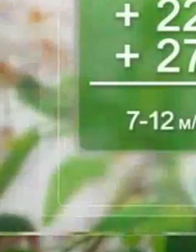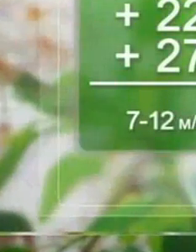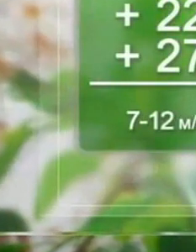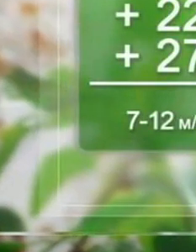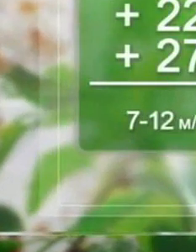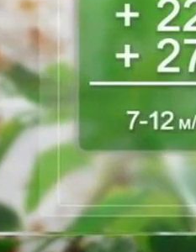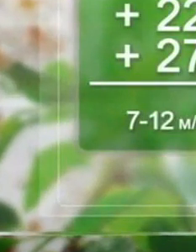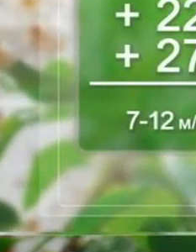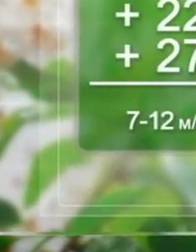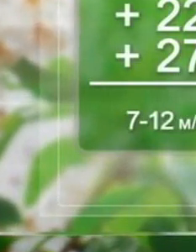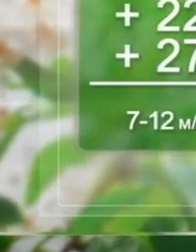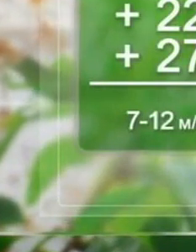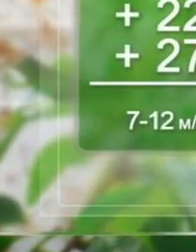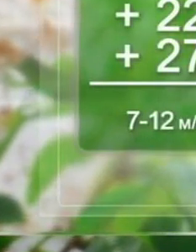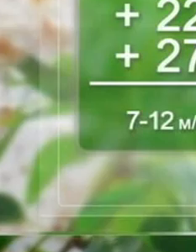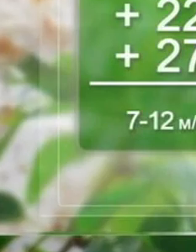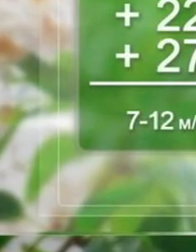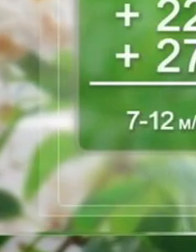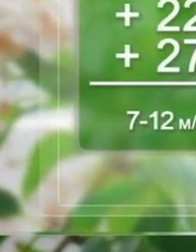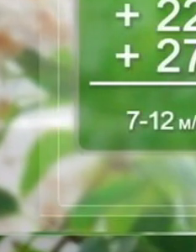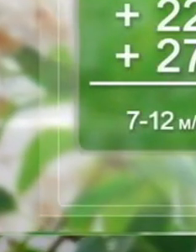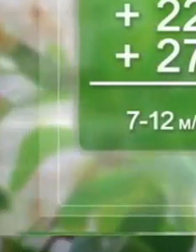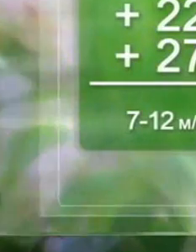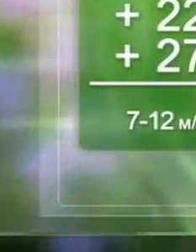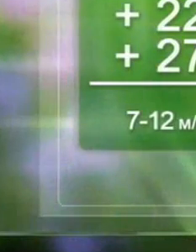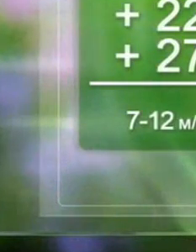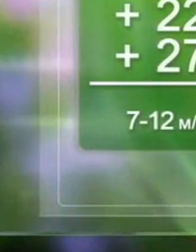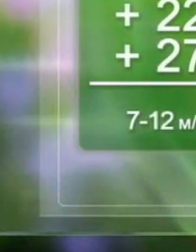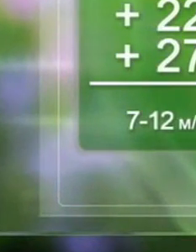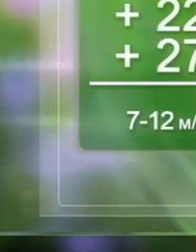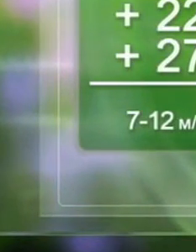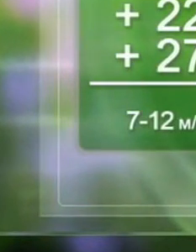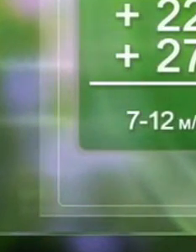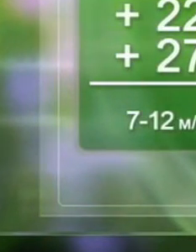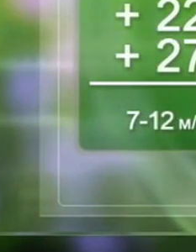14-15 липня дощітиме. Температура повітря суттєво не зміниться.